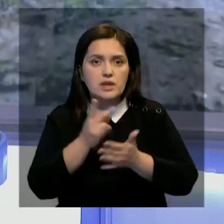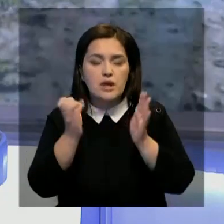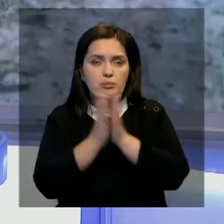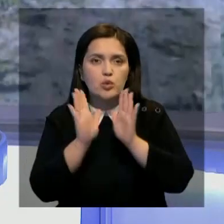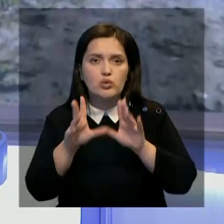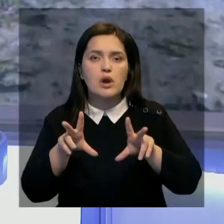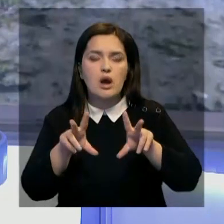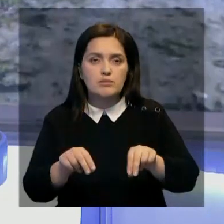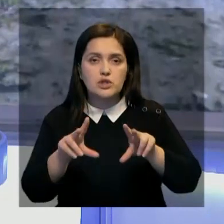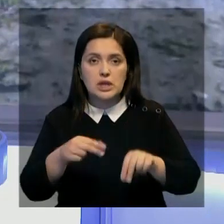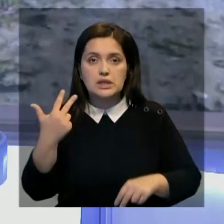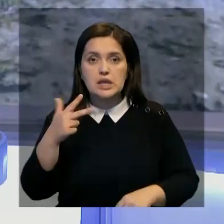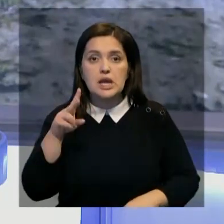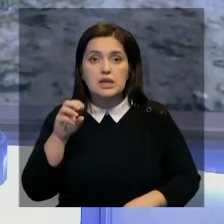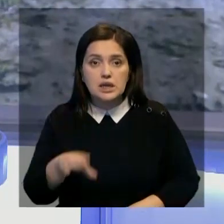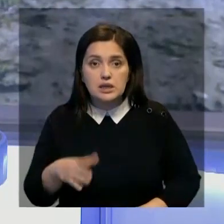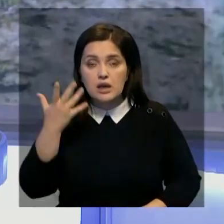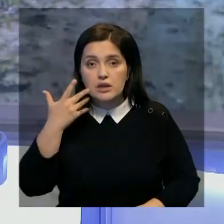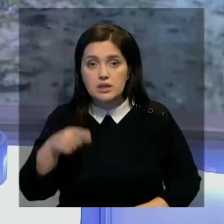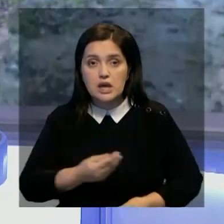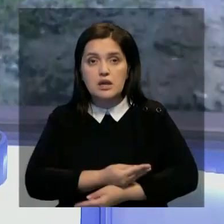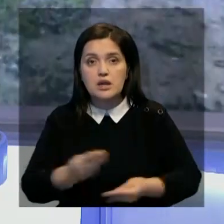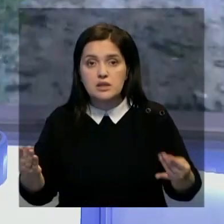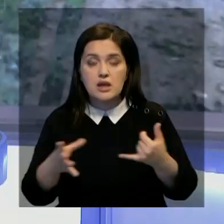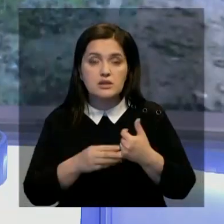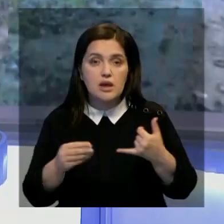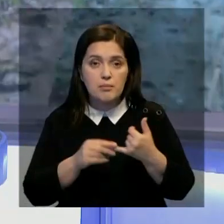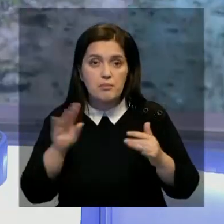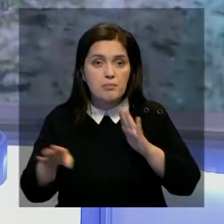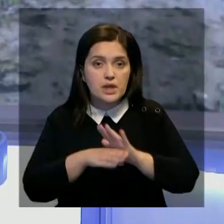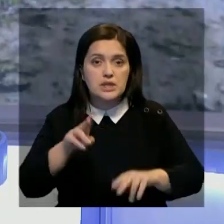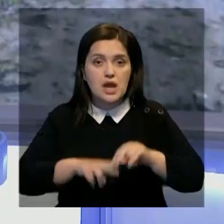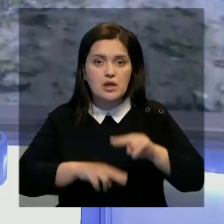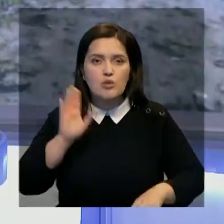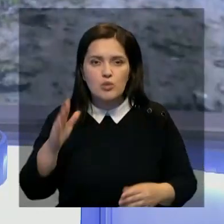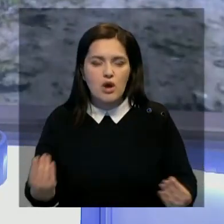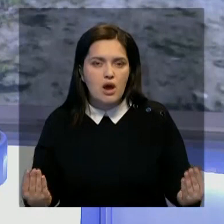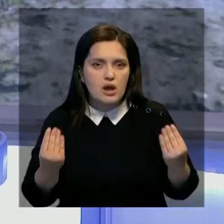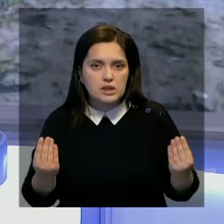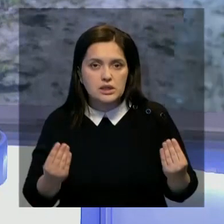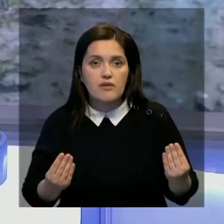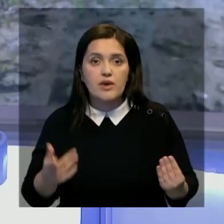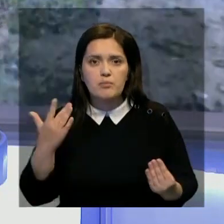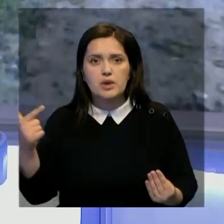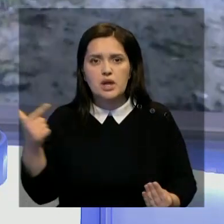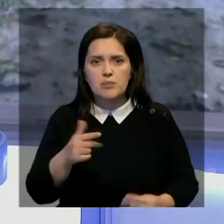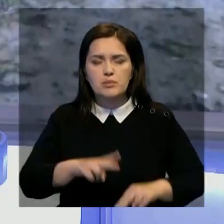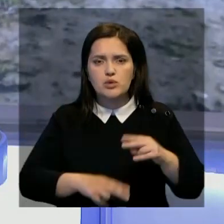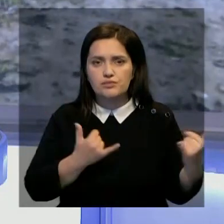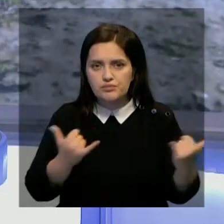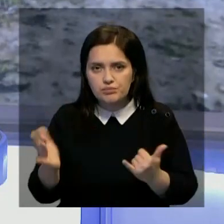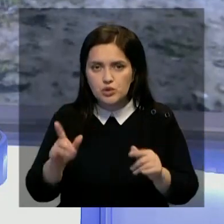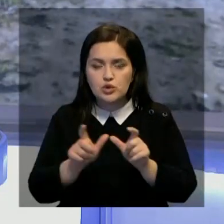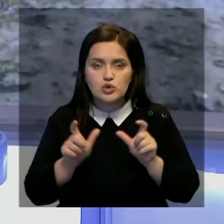обещания. Три десятка лет, когда здесь раздавали земельные участки под строительство будущего элитного района, им гарантировали